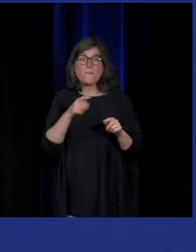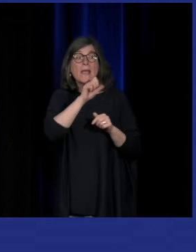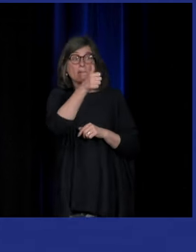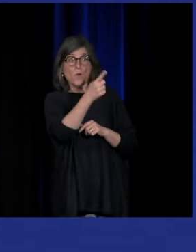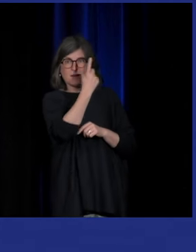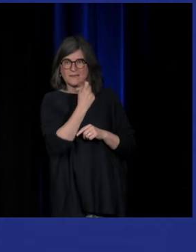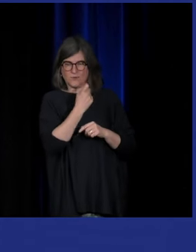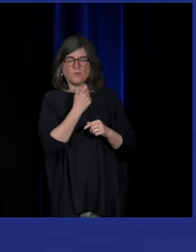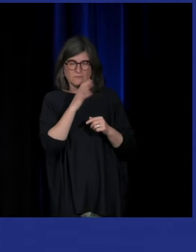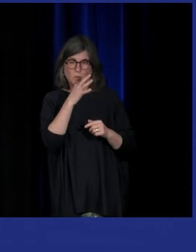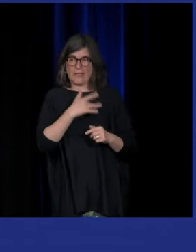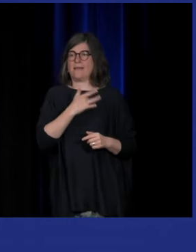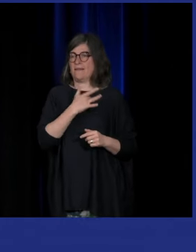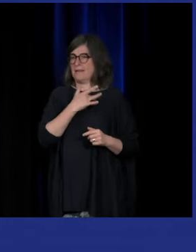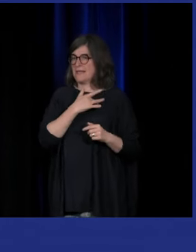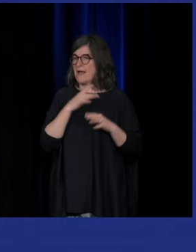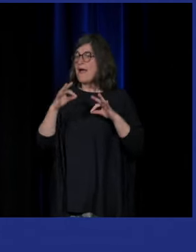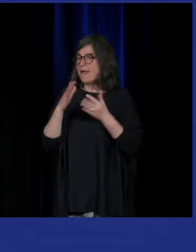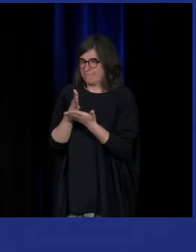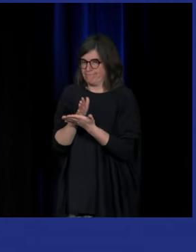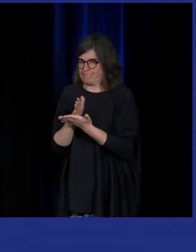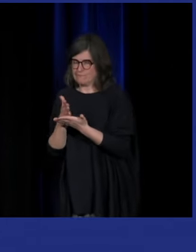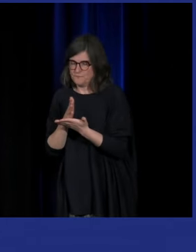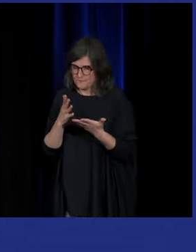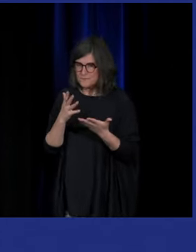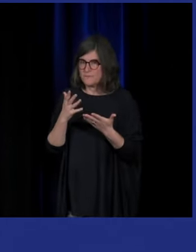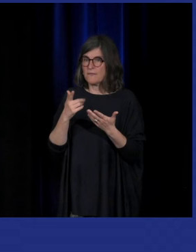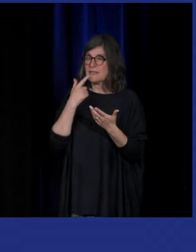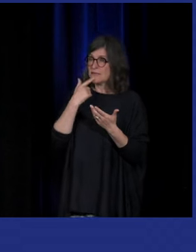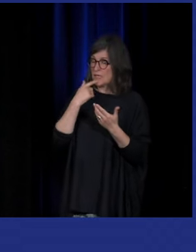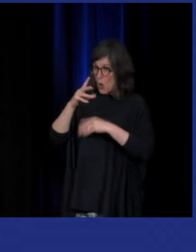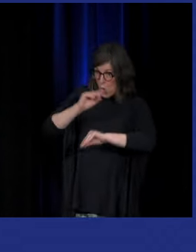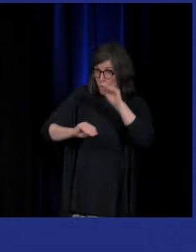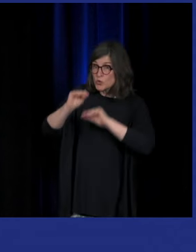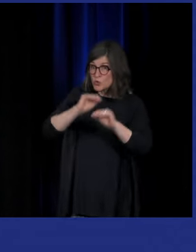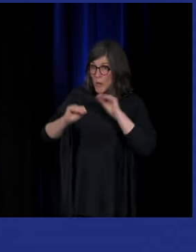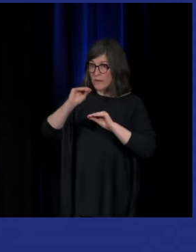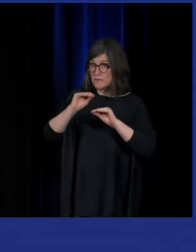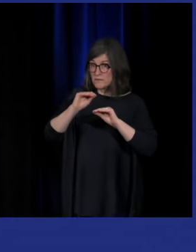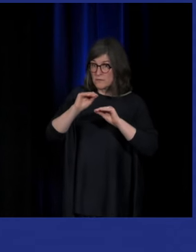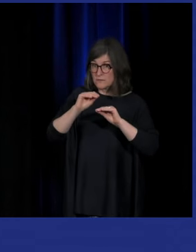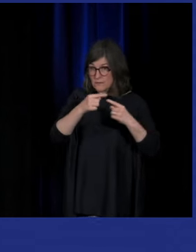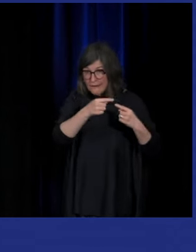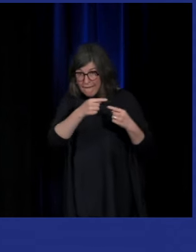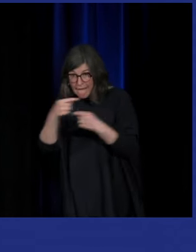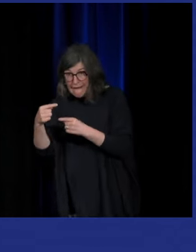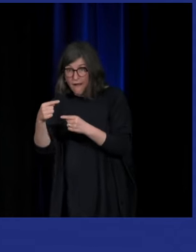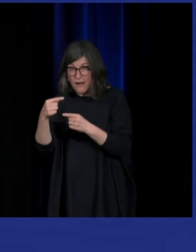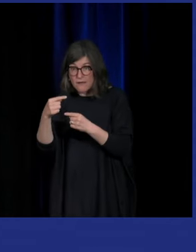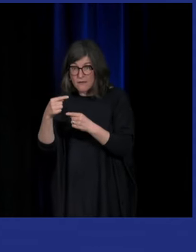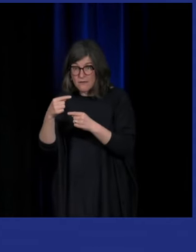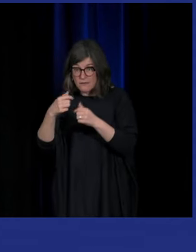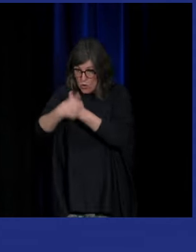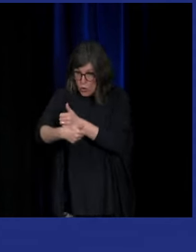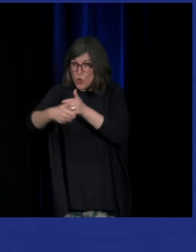que c'est la question de tu poses au fond la question est-ce que le soin il a une place dans ce qu'on appelle le domaine